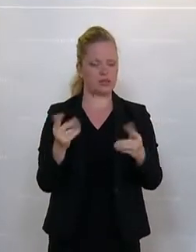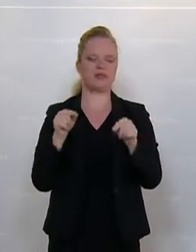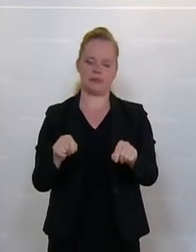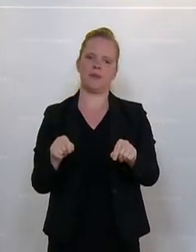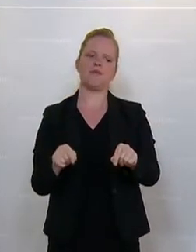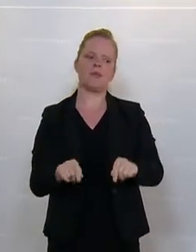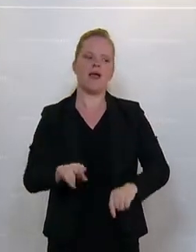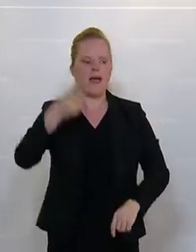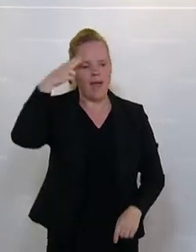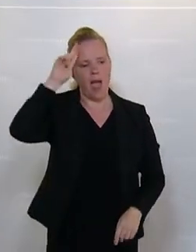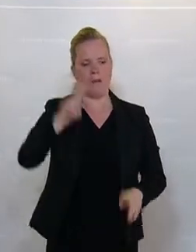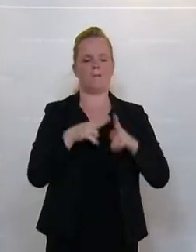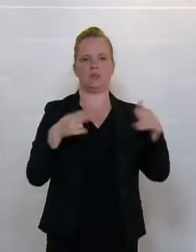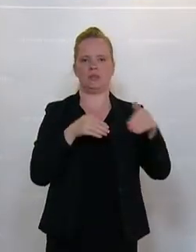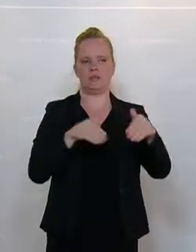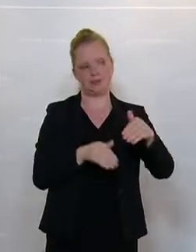Verbeischaffung des Herrn Bundesminister.